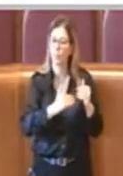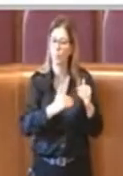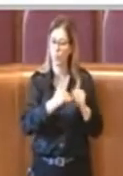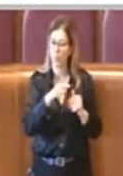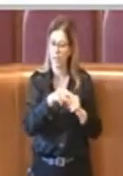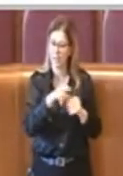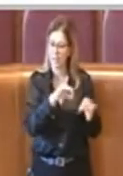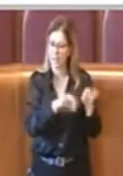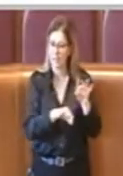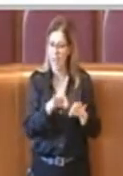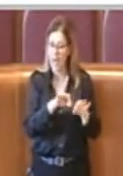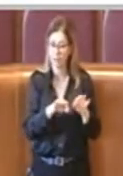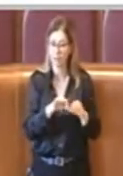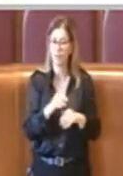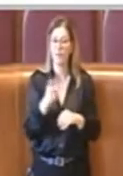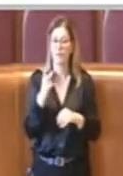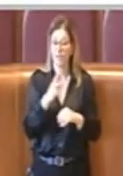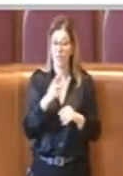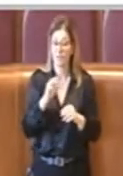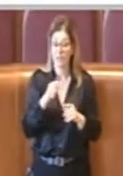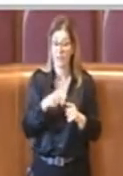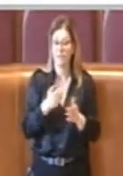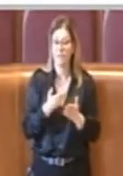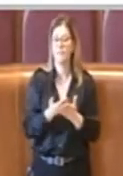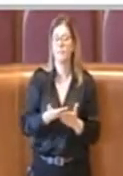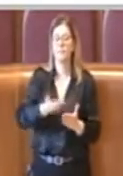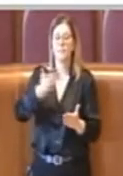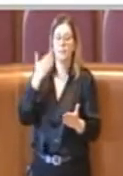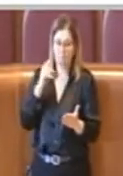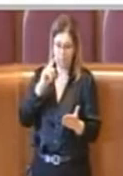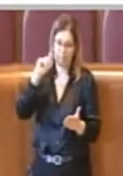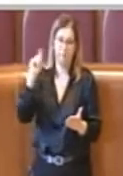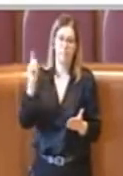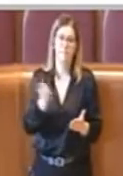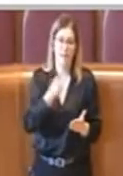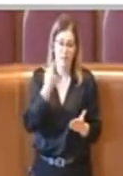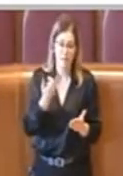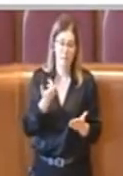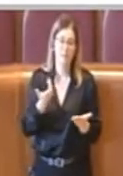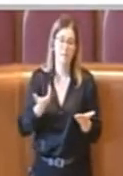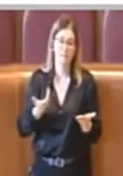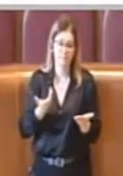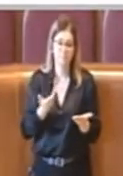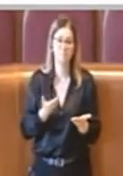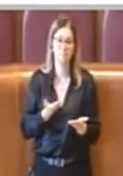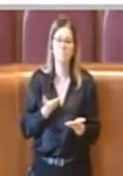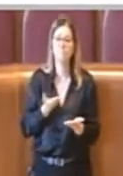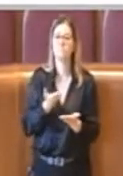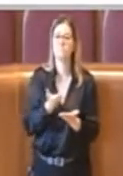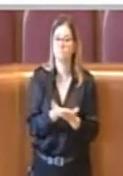prima fosse arrivata meglio sarebbe stata, ma è stata presentata come una mozione di